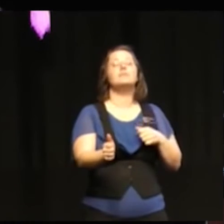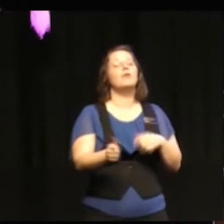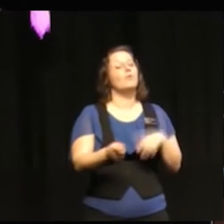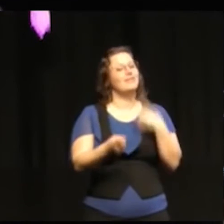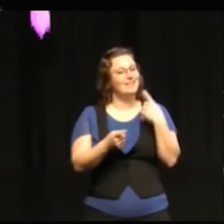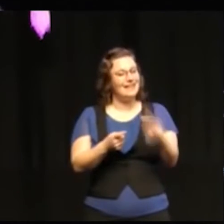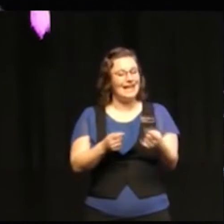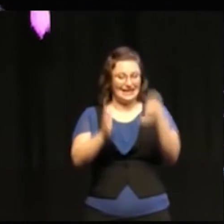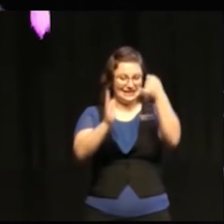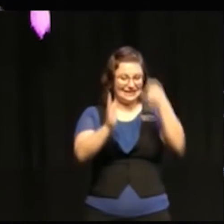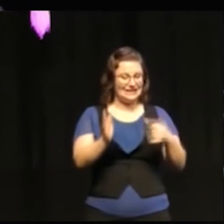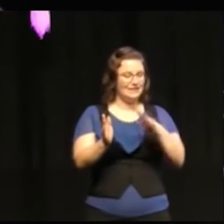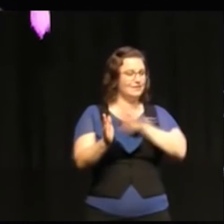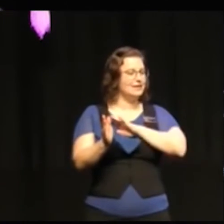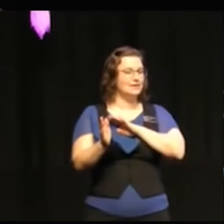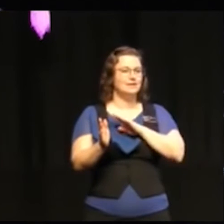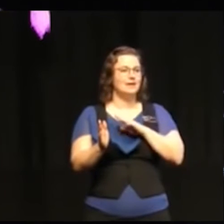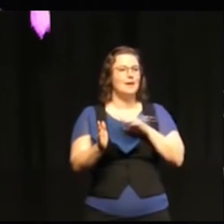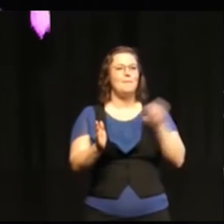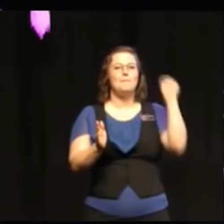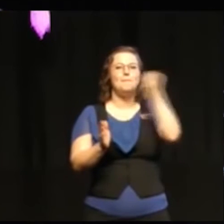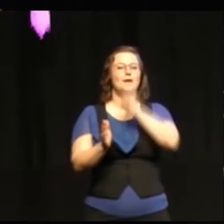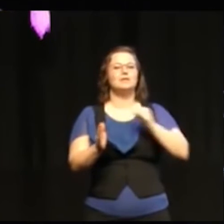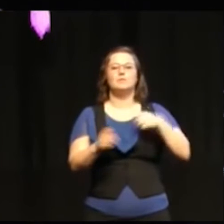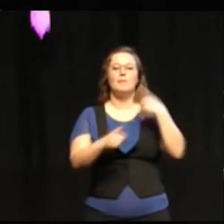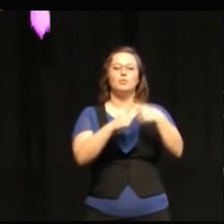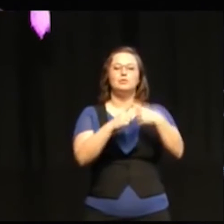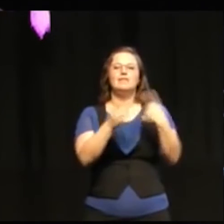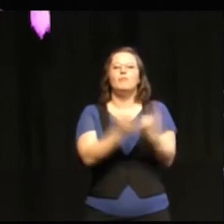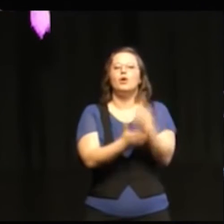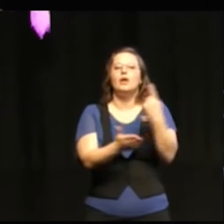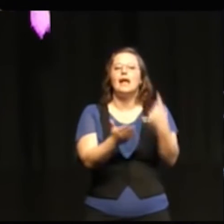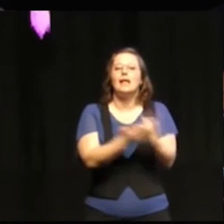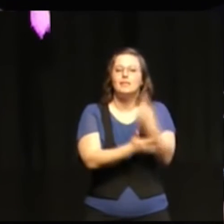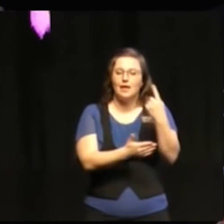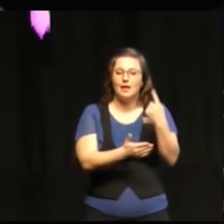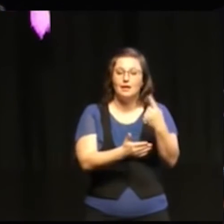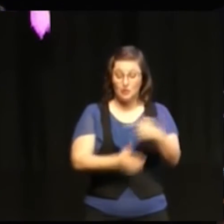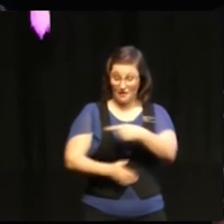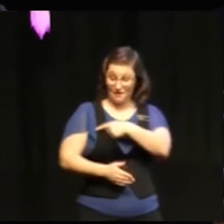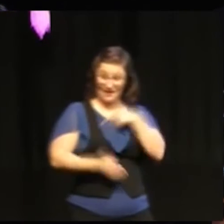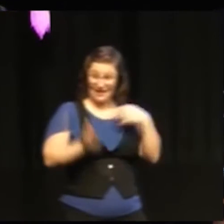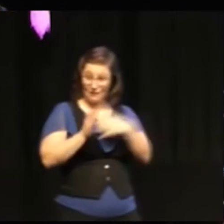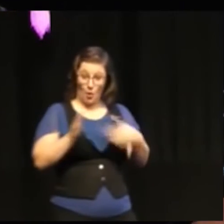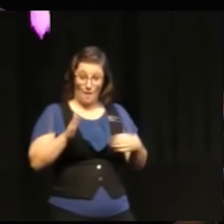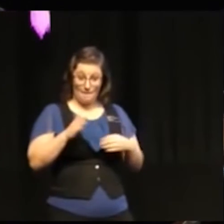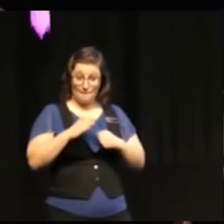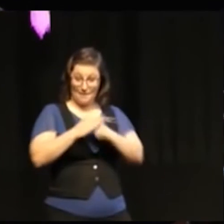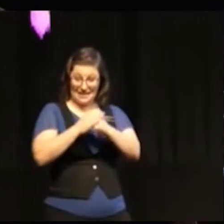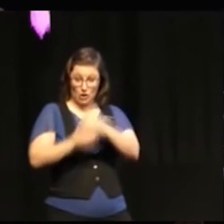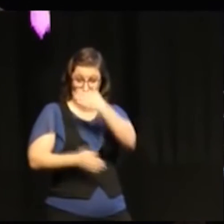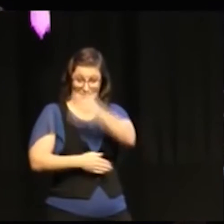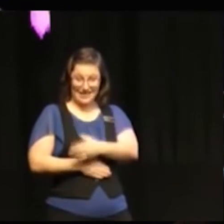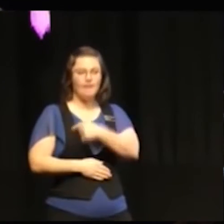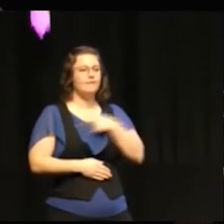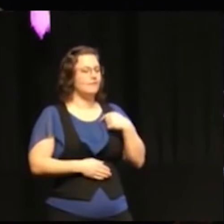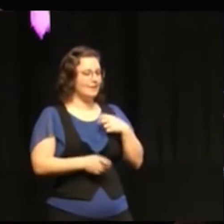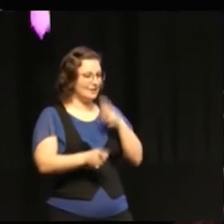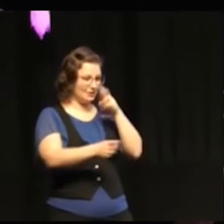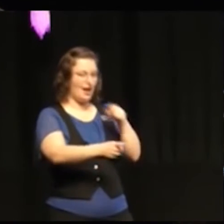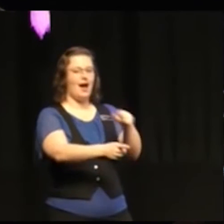rymmer ju en jättestor potential över vi som kommer från biståndet ser ju att det här är ju